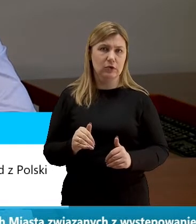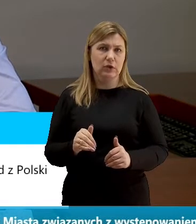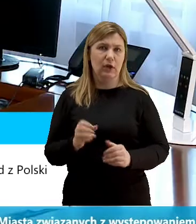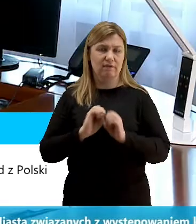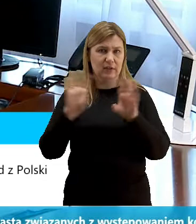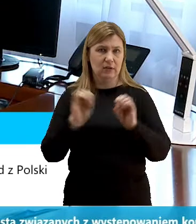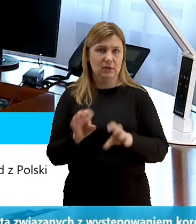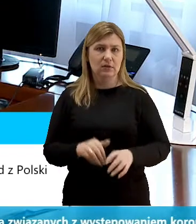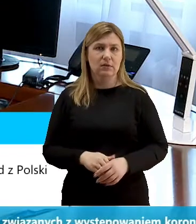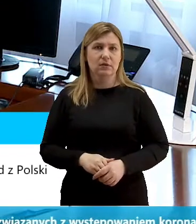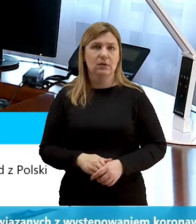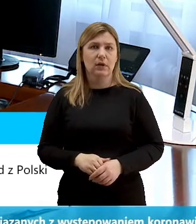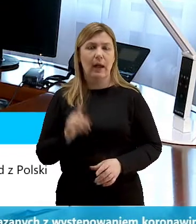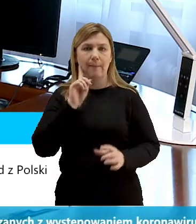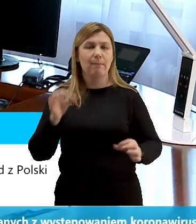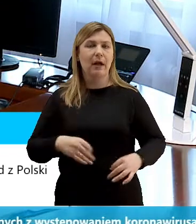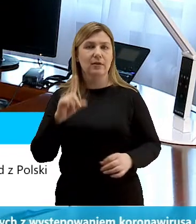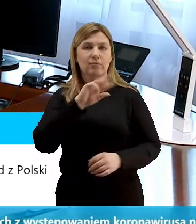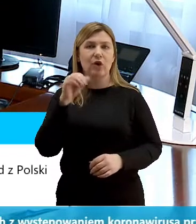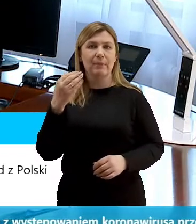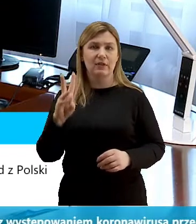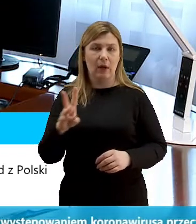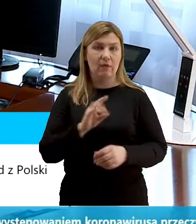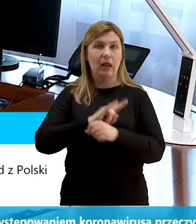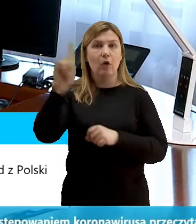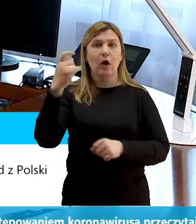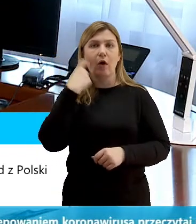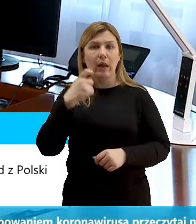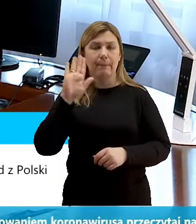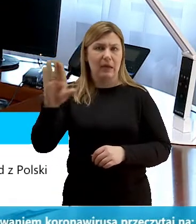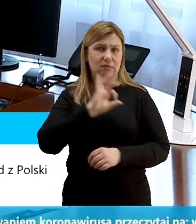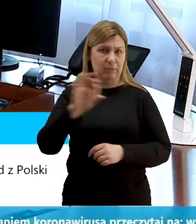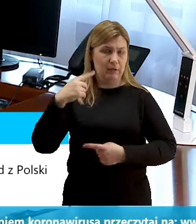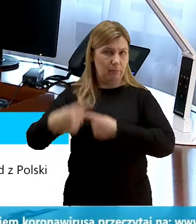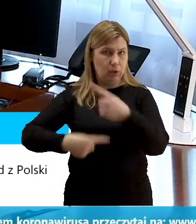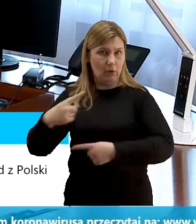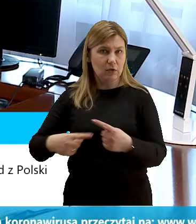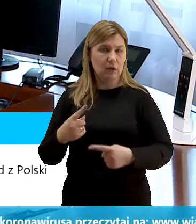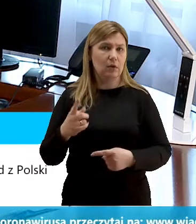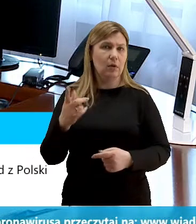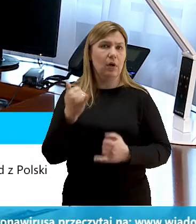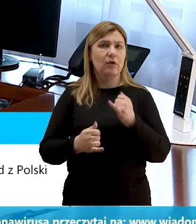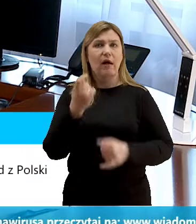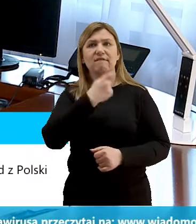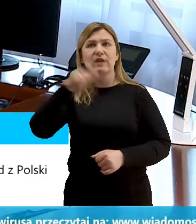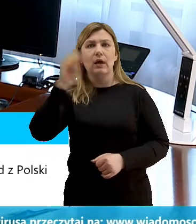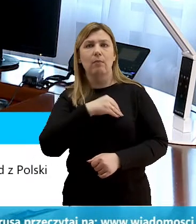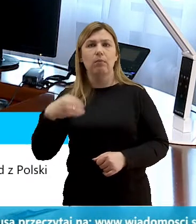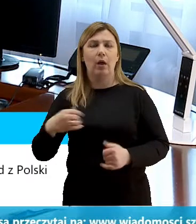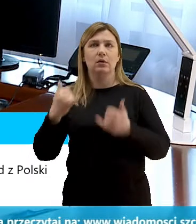Pan Przemysław pyta czy lotnisko w Goleniowie ma jakieś specjalne procedury jeśli idzie o wyjazd z Polski do innego